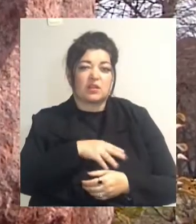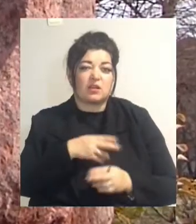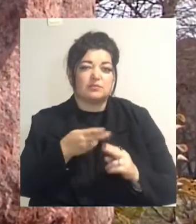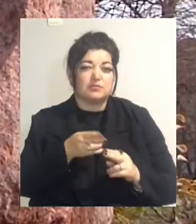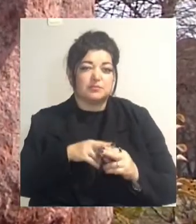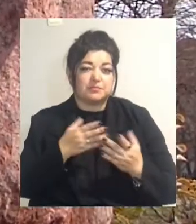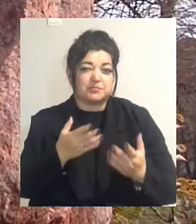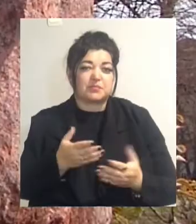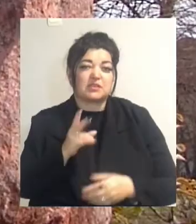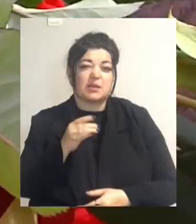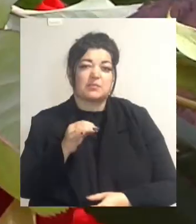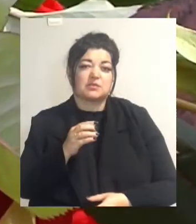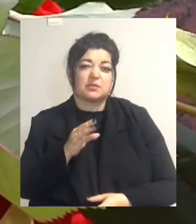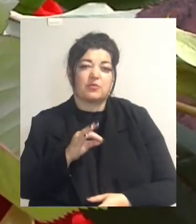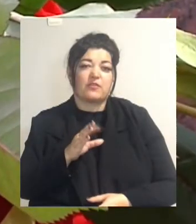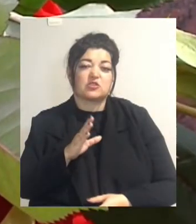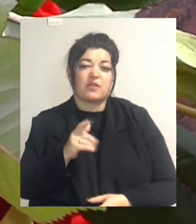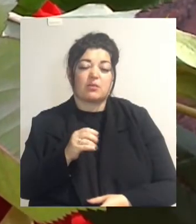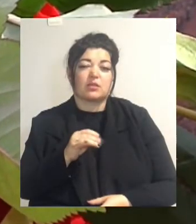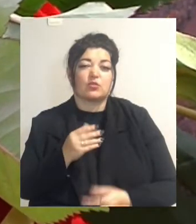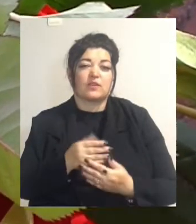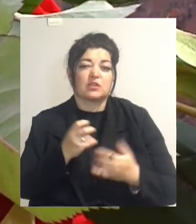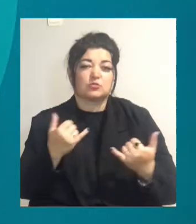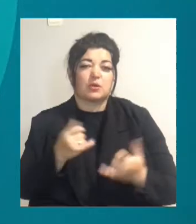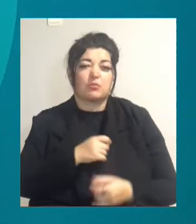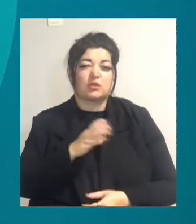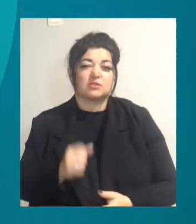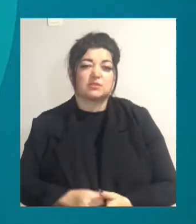Ксения Процепова, Владислава Гарбарь. Новини на Суспільному. Одеса.